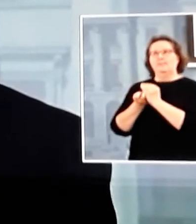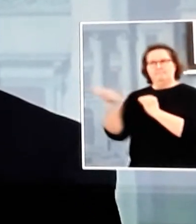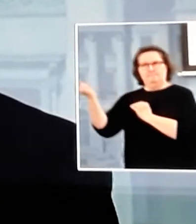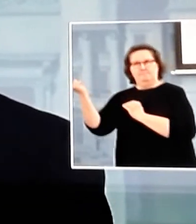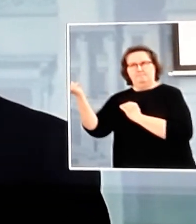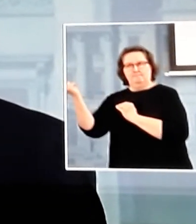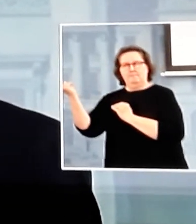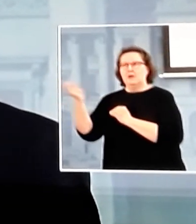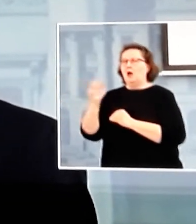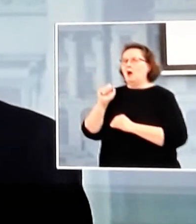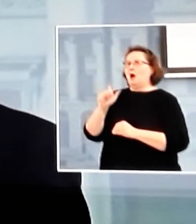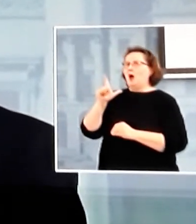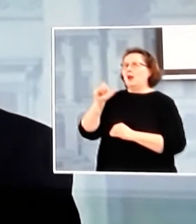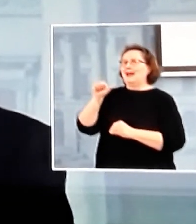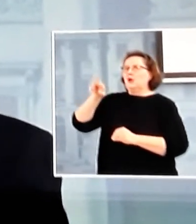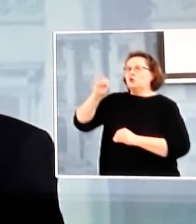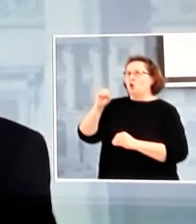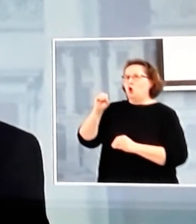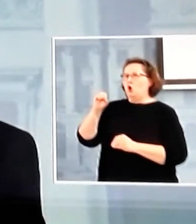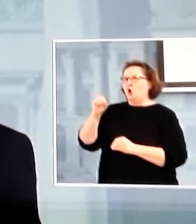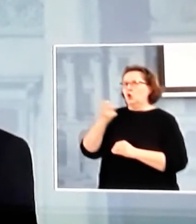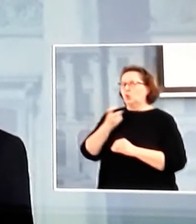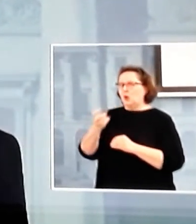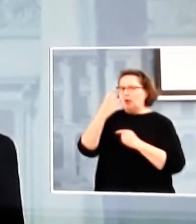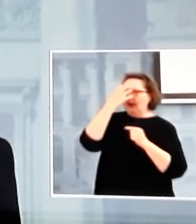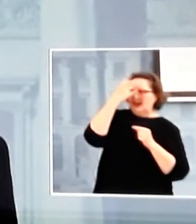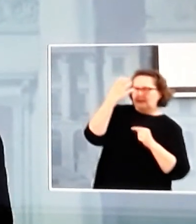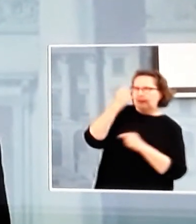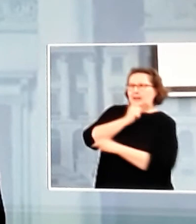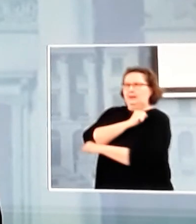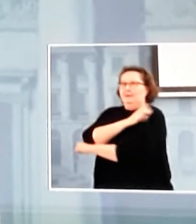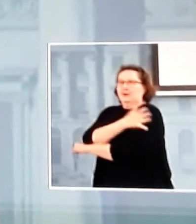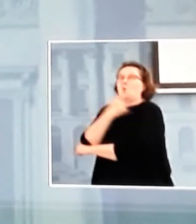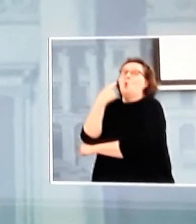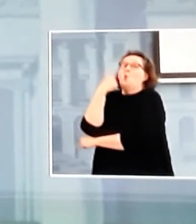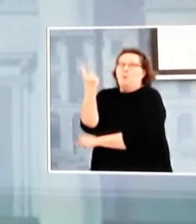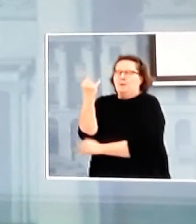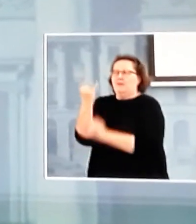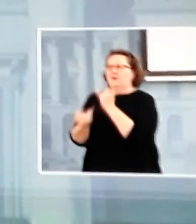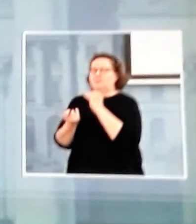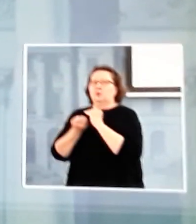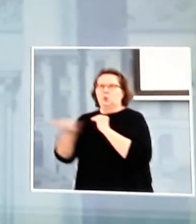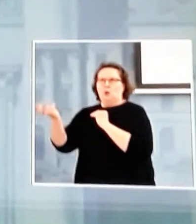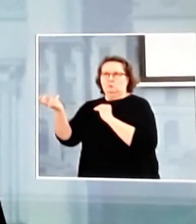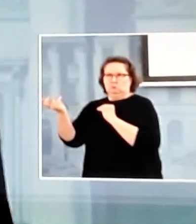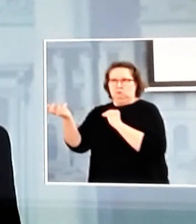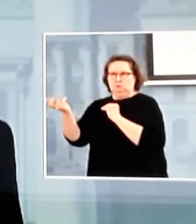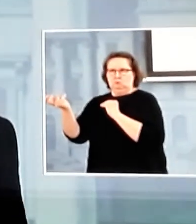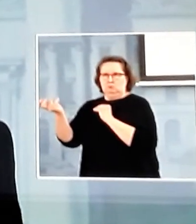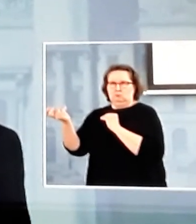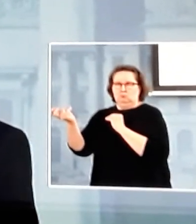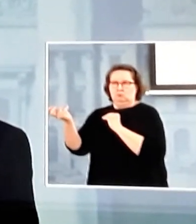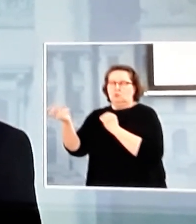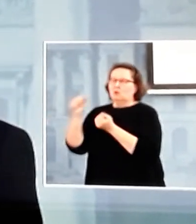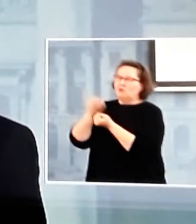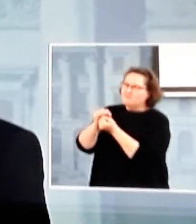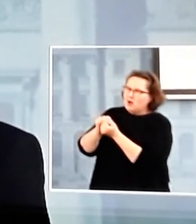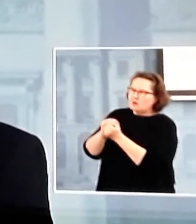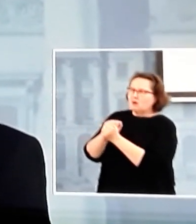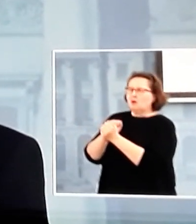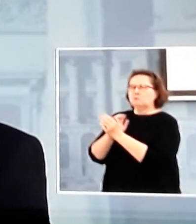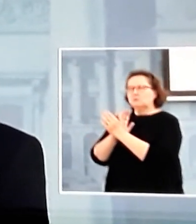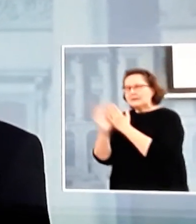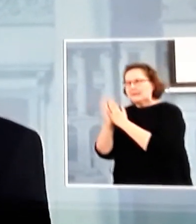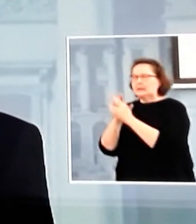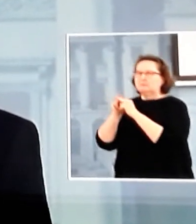viimeiset allegriirnat Helsinki ja Pietari välillä lähtevät huomenna. Jälleen kerran tavara- ja rahtiliikenne pyritään pitämään